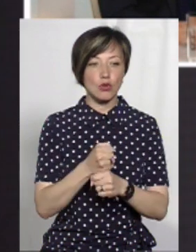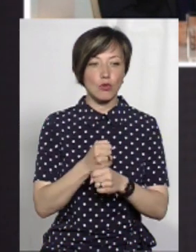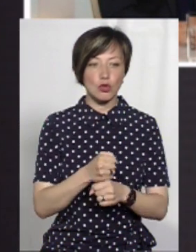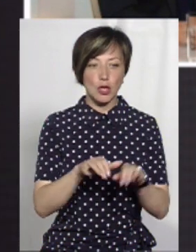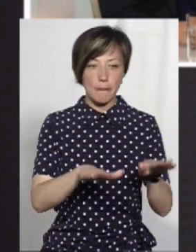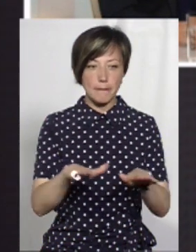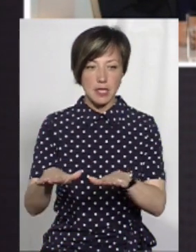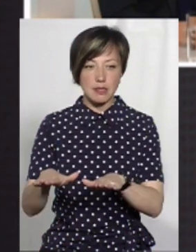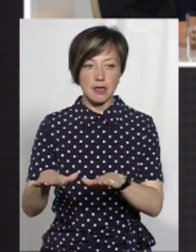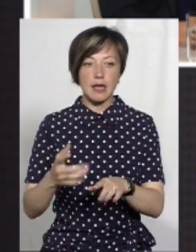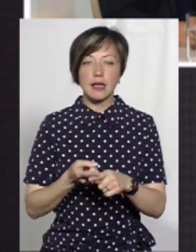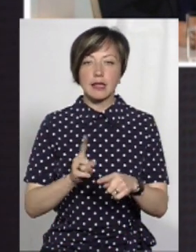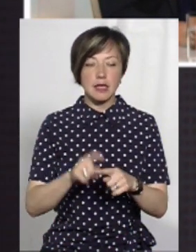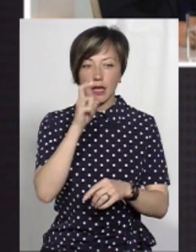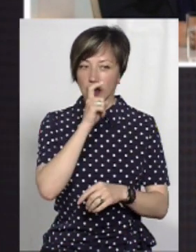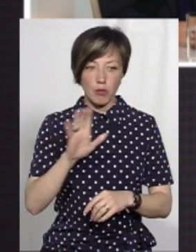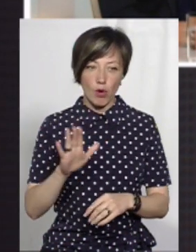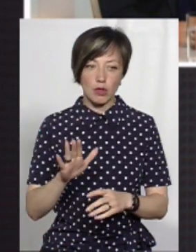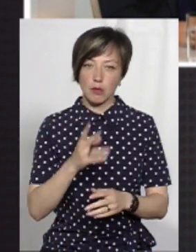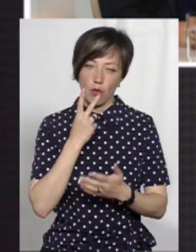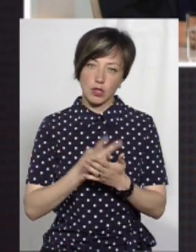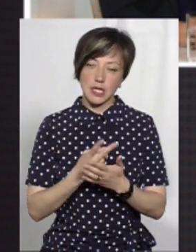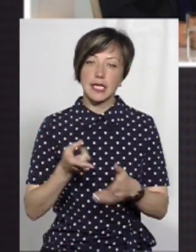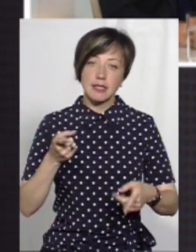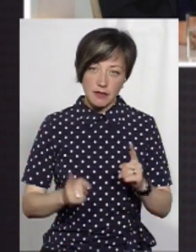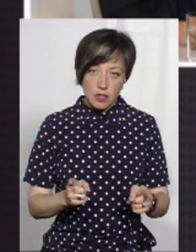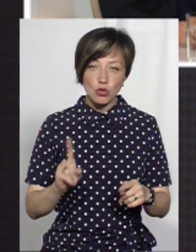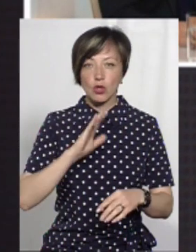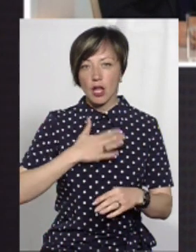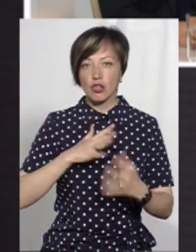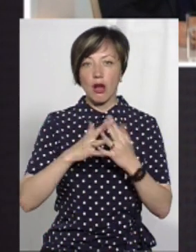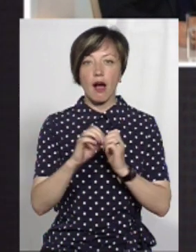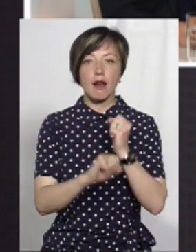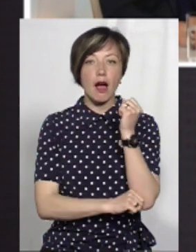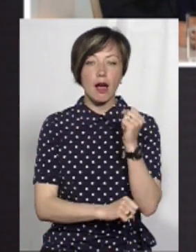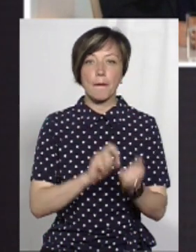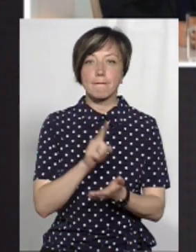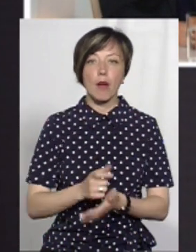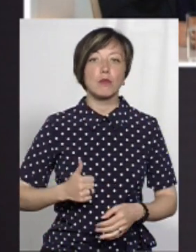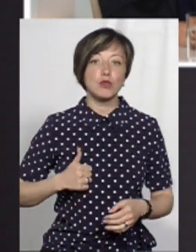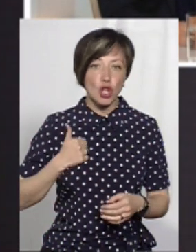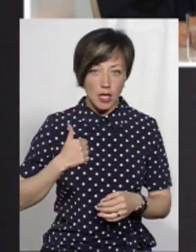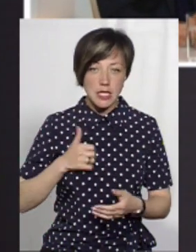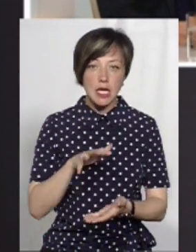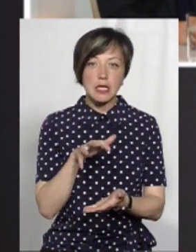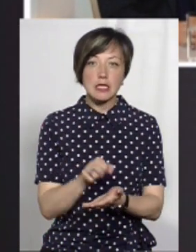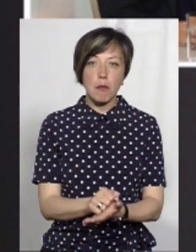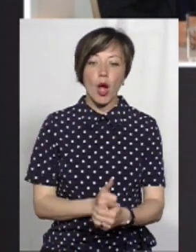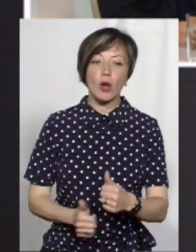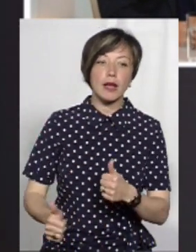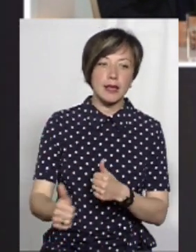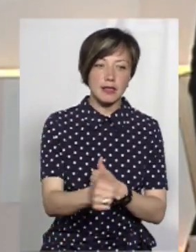місць. Це є також дуже непоганий показник. Звісно, що наші аграрії, якими ми маємо пишатись, займають